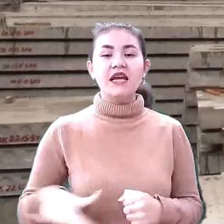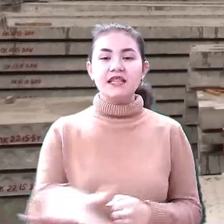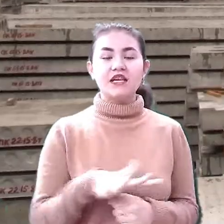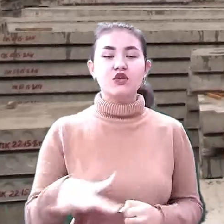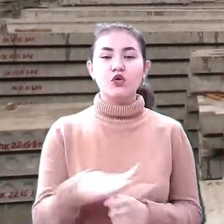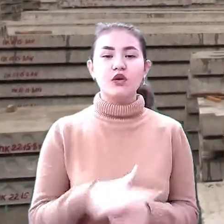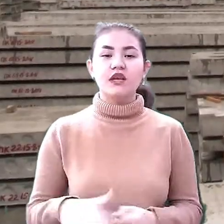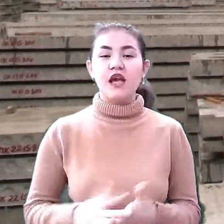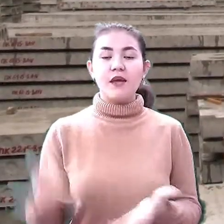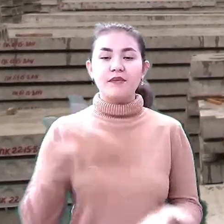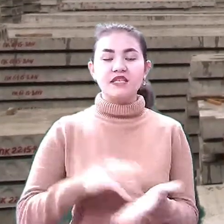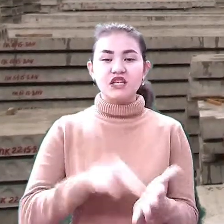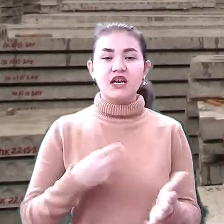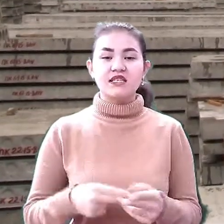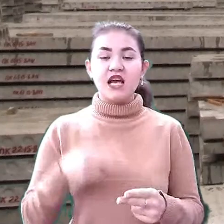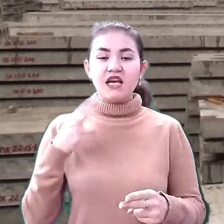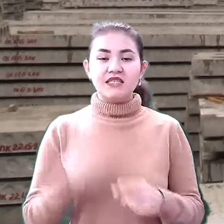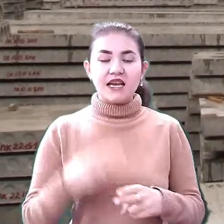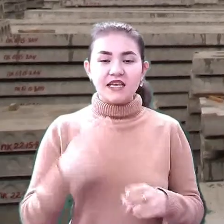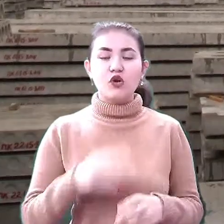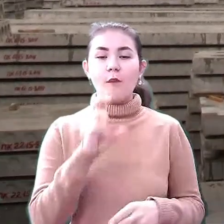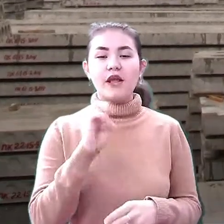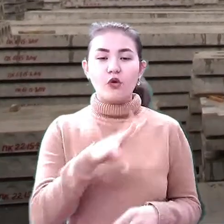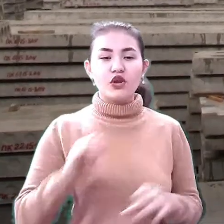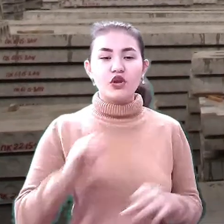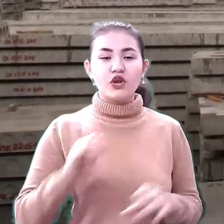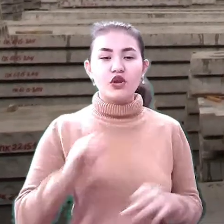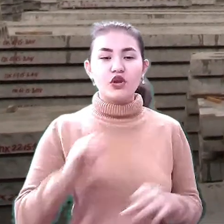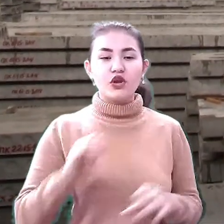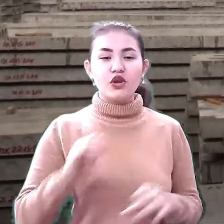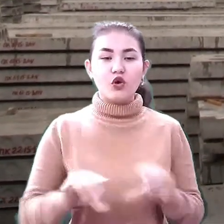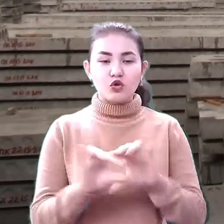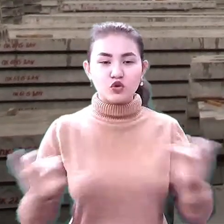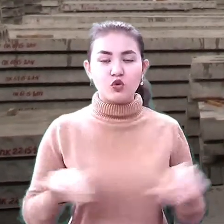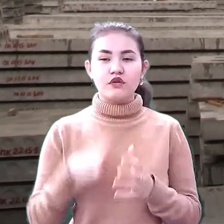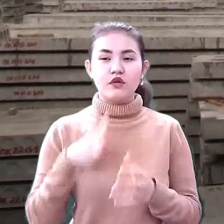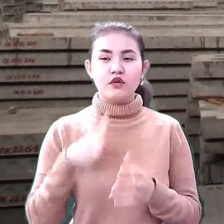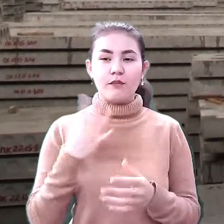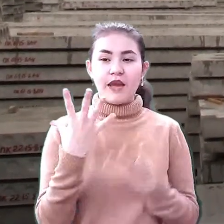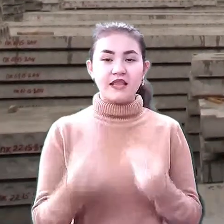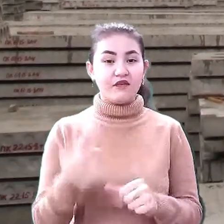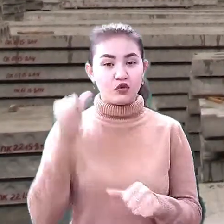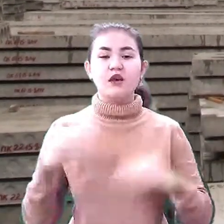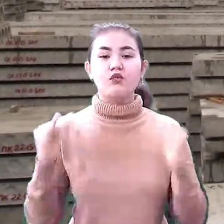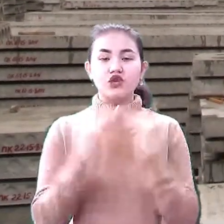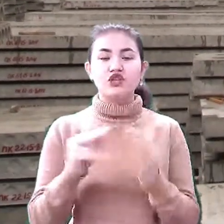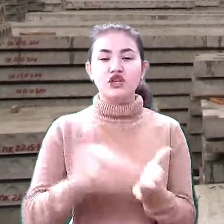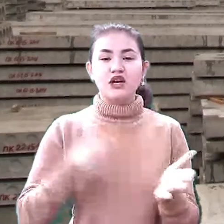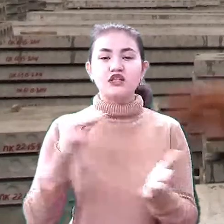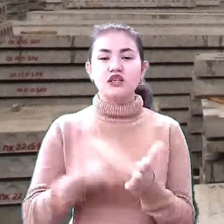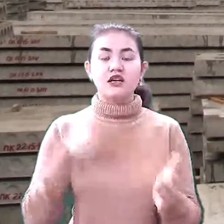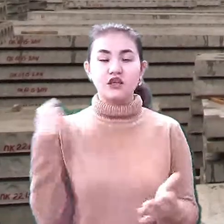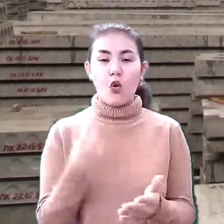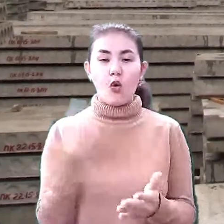Черкас. Залізобетонні конструкції на цьому заводі ще п'ять днів тому виготовляли для зведення будинків в Черкасах та Черкаській